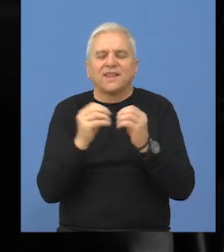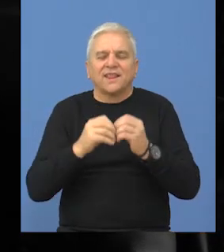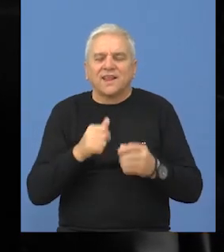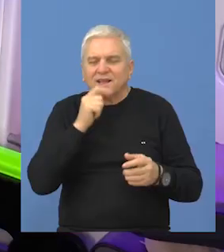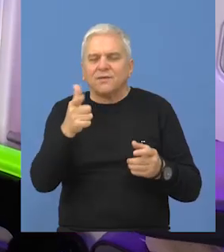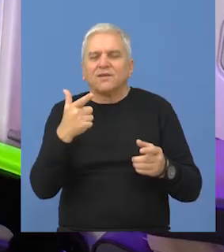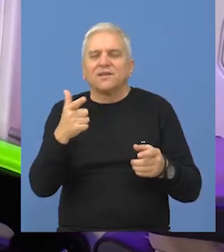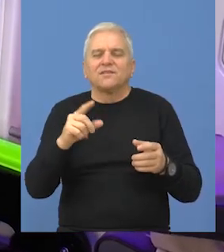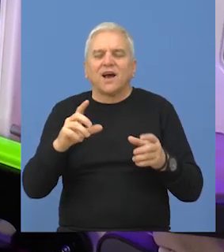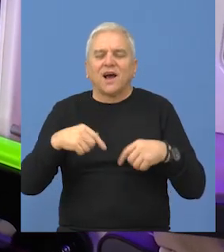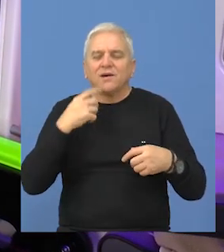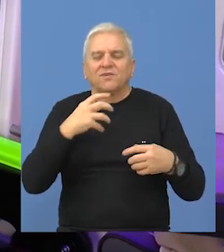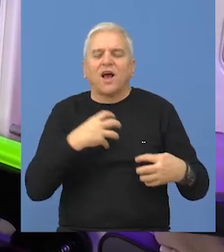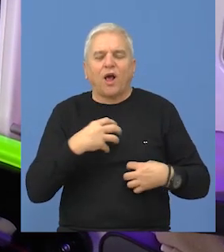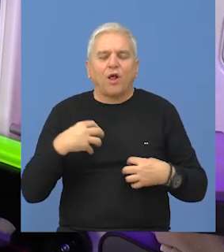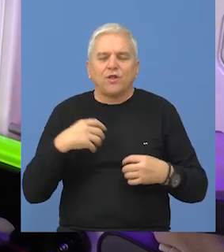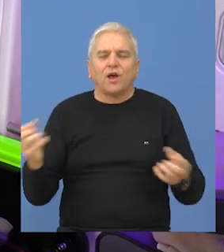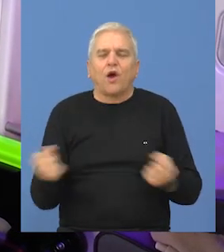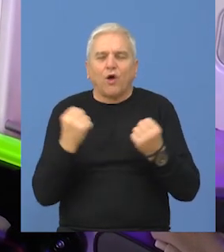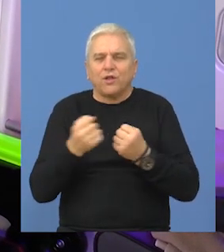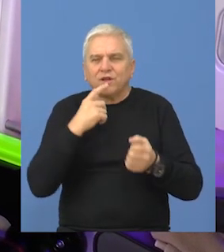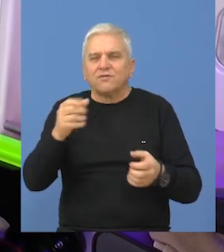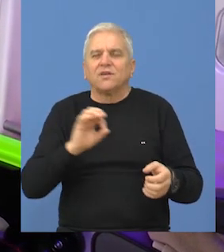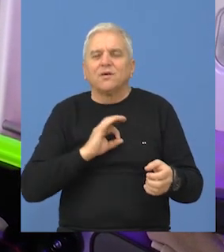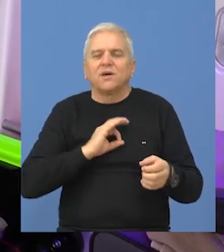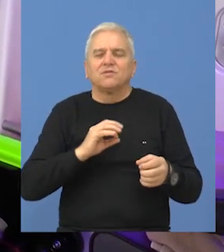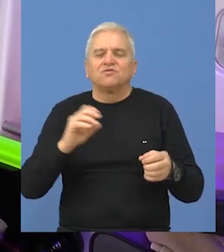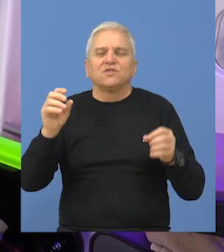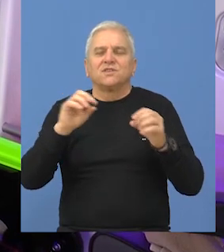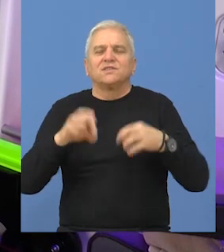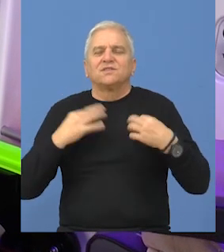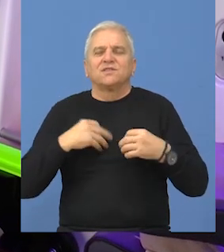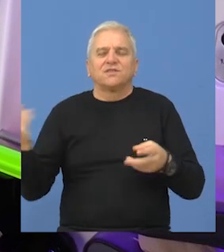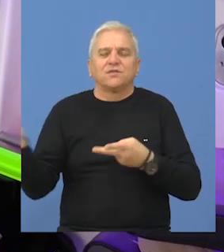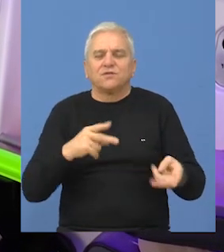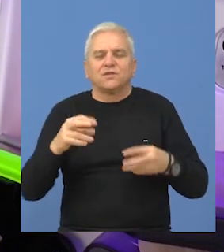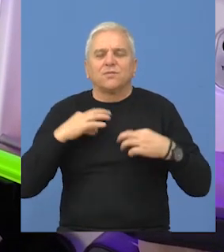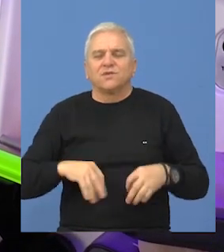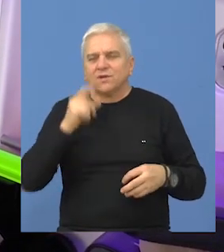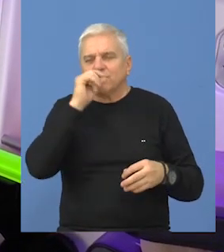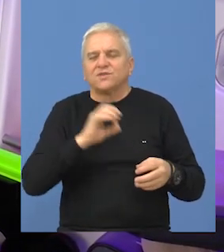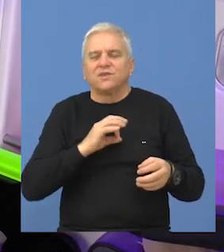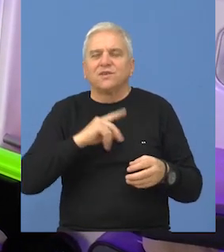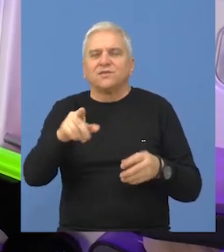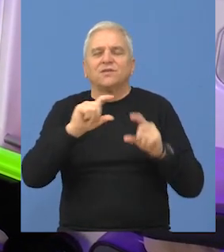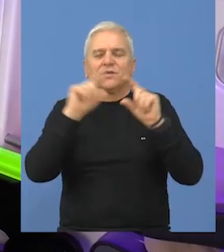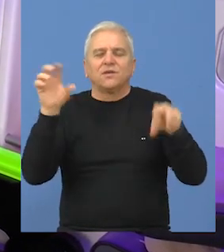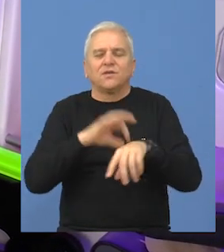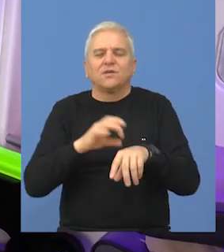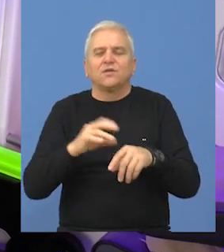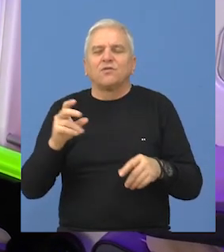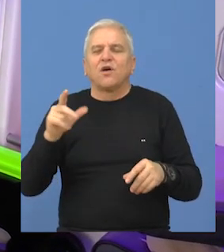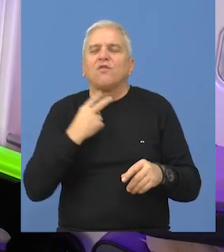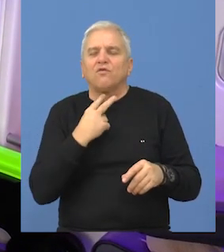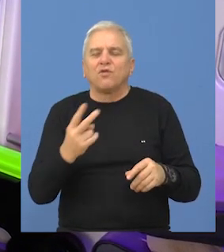defibrilatora i dva aparata za holter. Tim povodom Bečajsku zdravstvenu u ustanovu posjetio je predsjednik opštine Bečaj, dr.